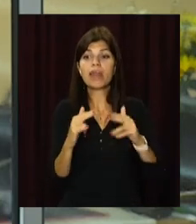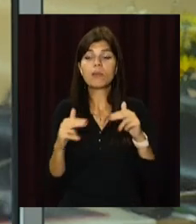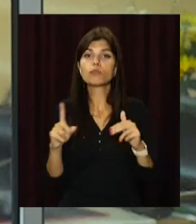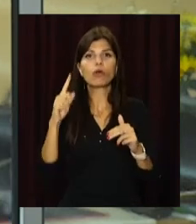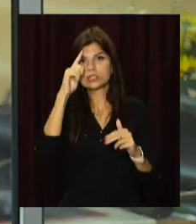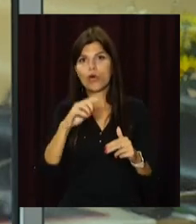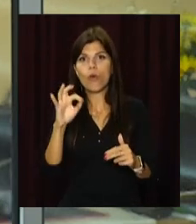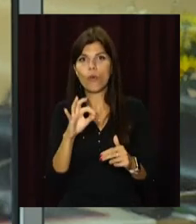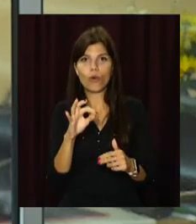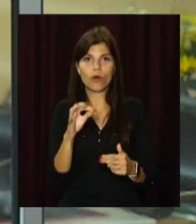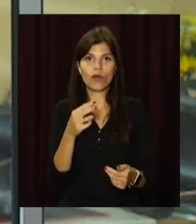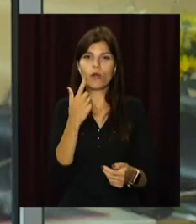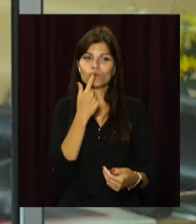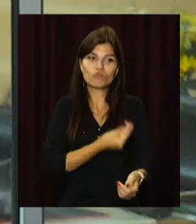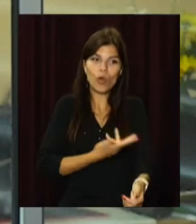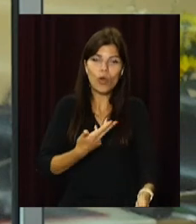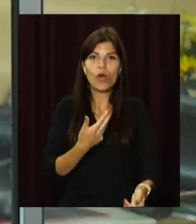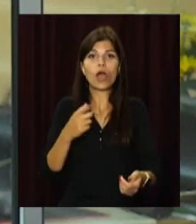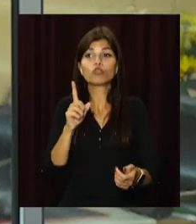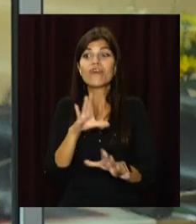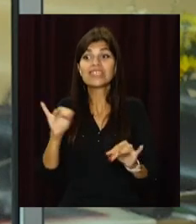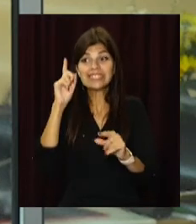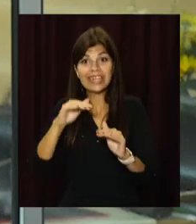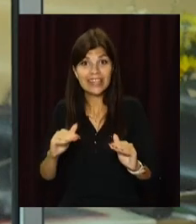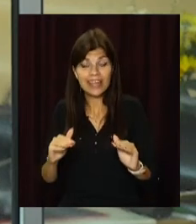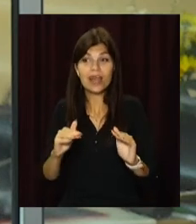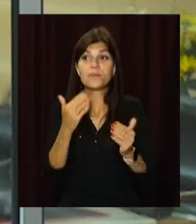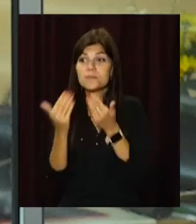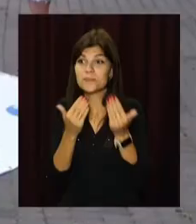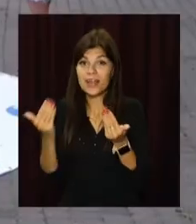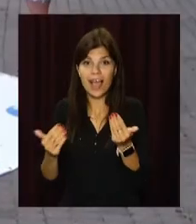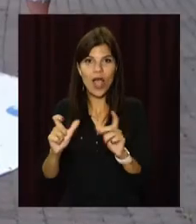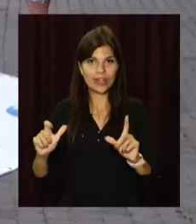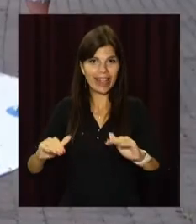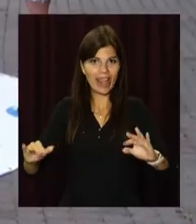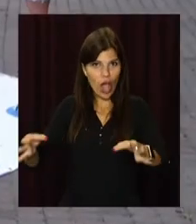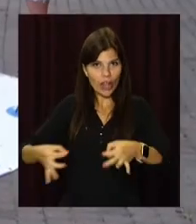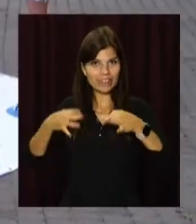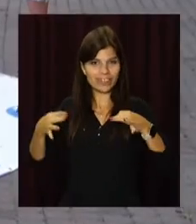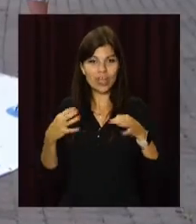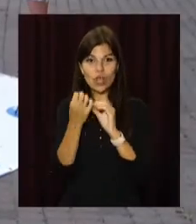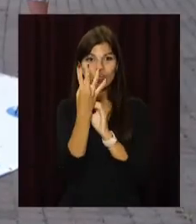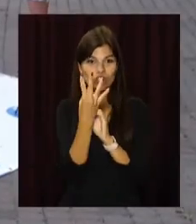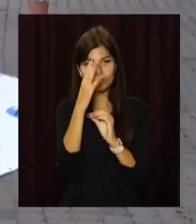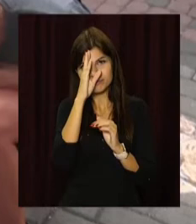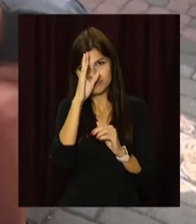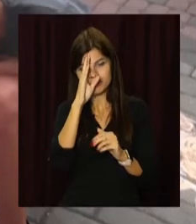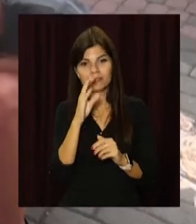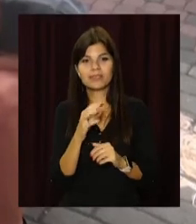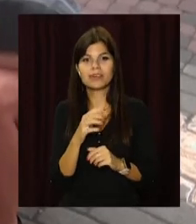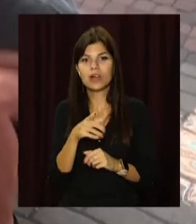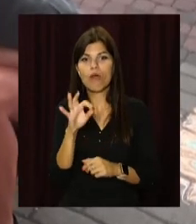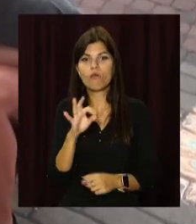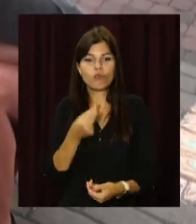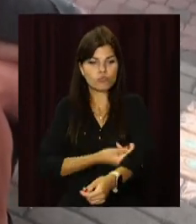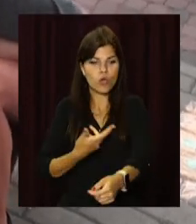дніпряни знають про донорів, плазми та крові, розповість наша Марія Требушенко. 14-річний Микола Данилюк про роль